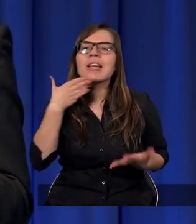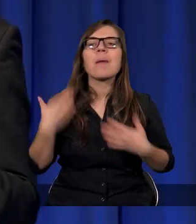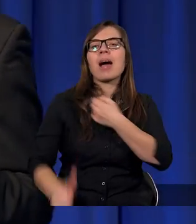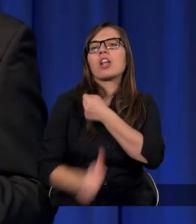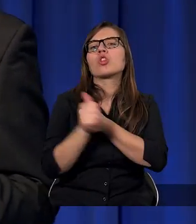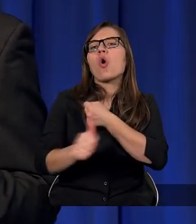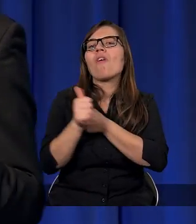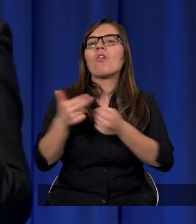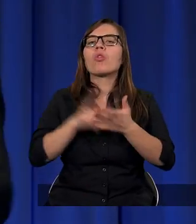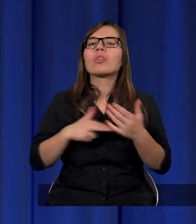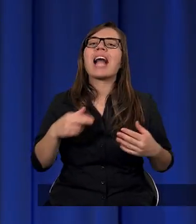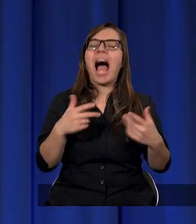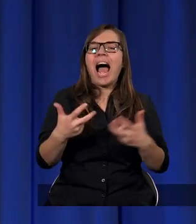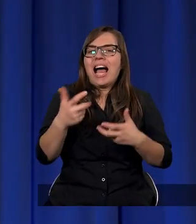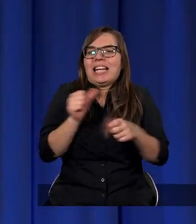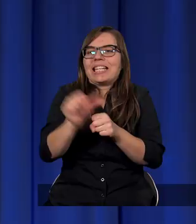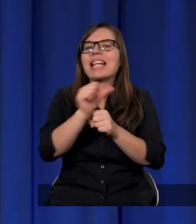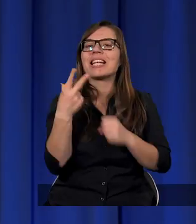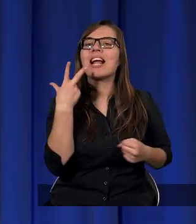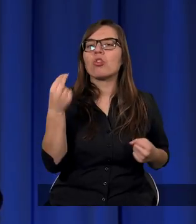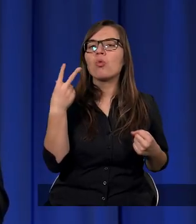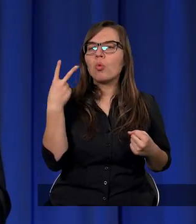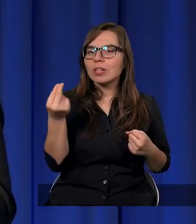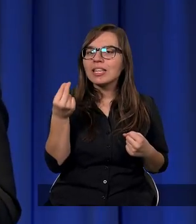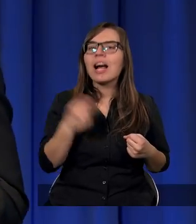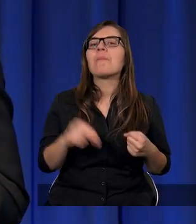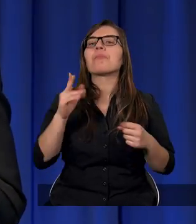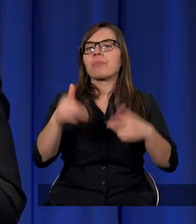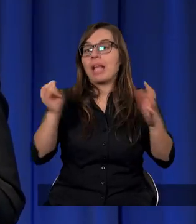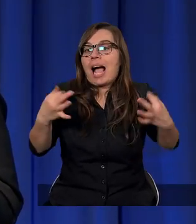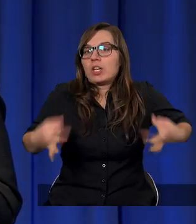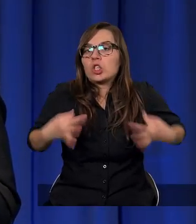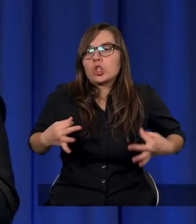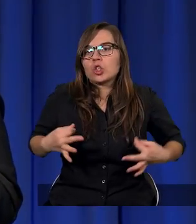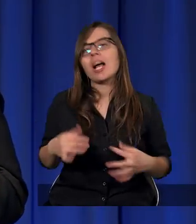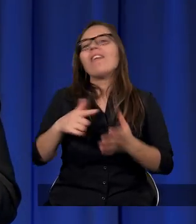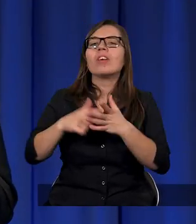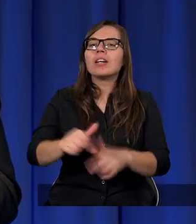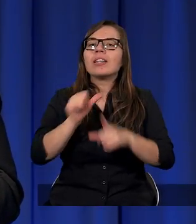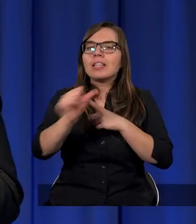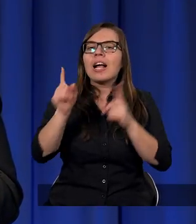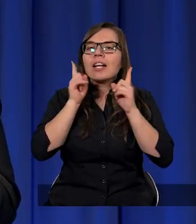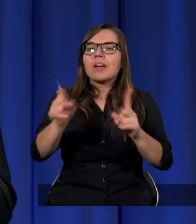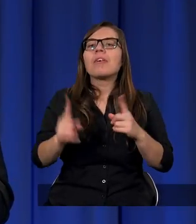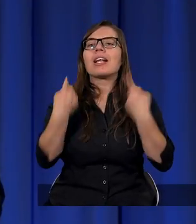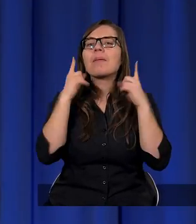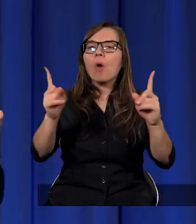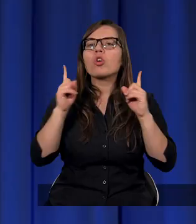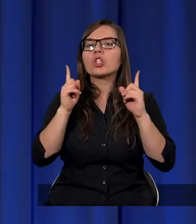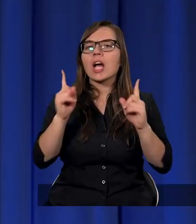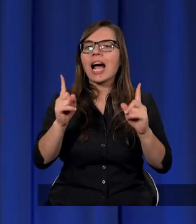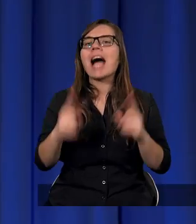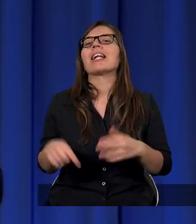istnienie Trójcy. Nie dostrzegali tych biblijnych dowodów, które my dzisiaj jakby już, myślę, dostrzegamy.